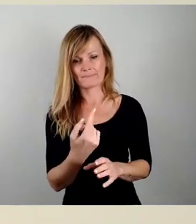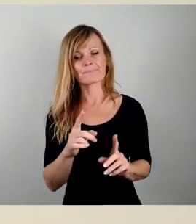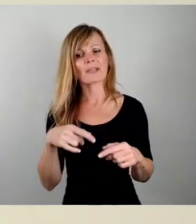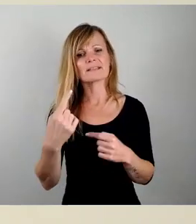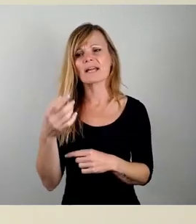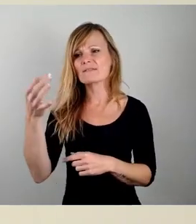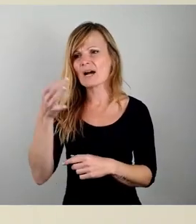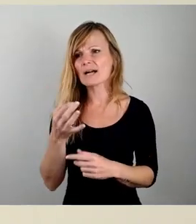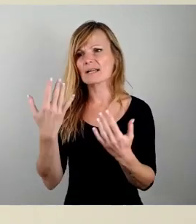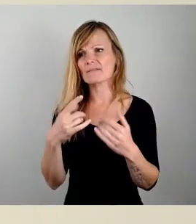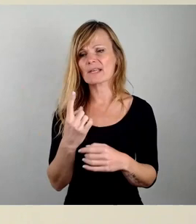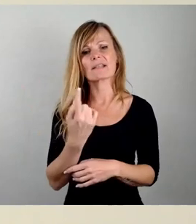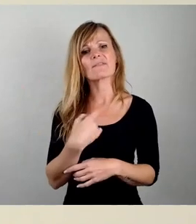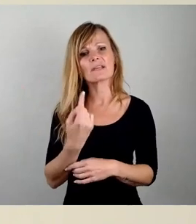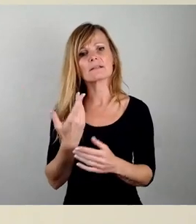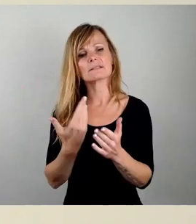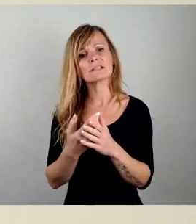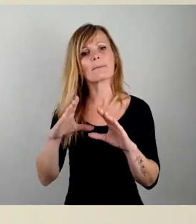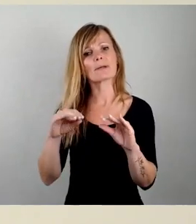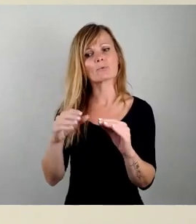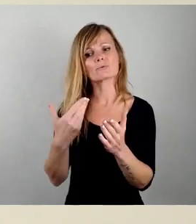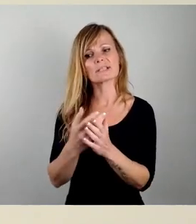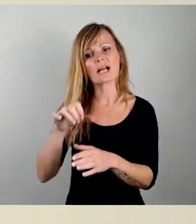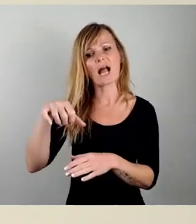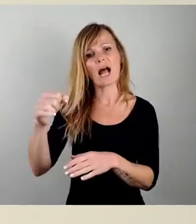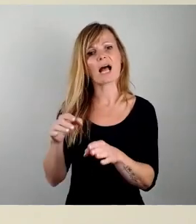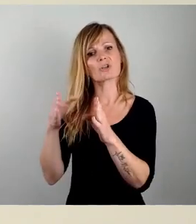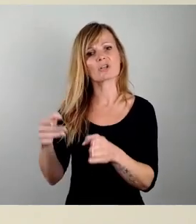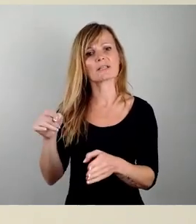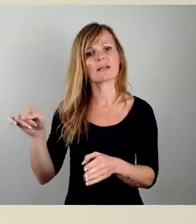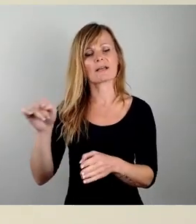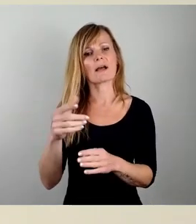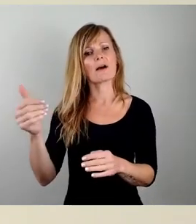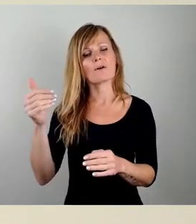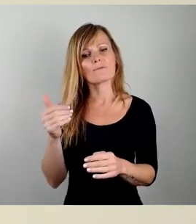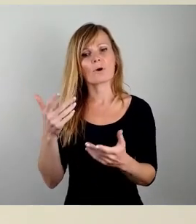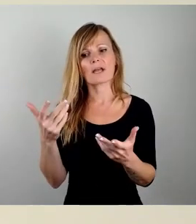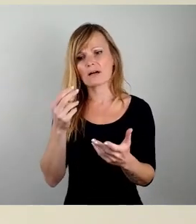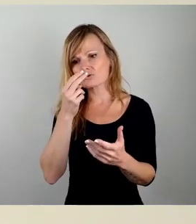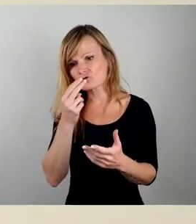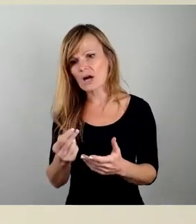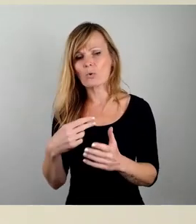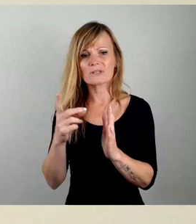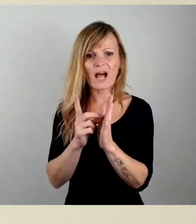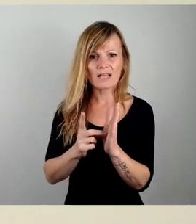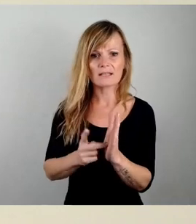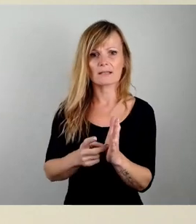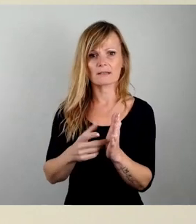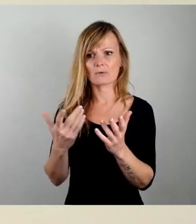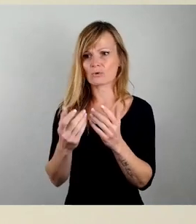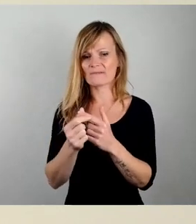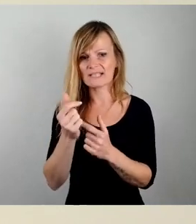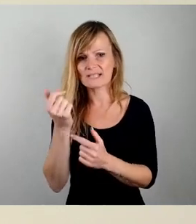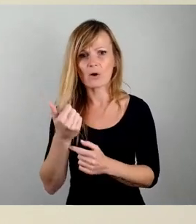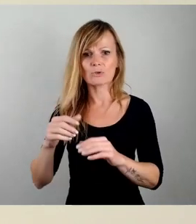sozusagen vorherrscht, ob wir darüber Daten haben, ob wir das untersuchen